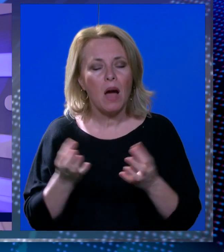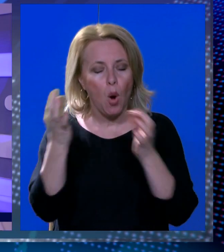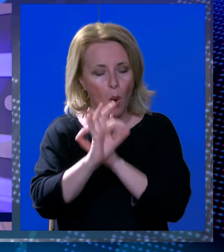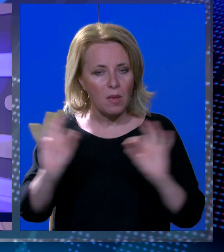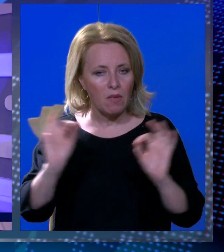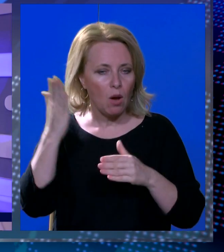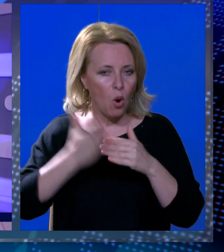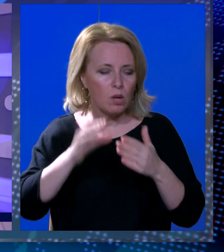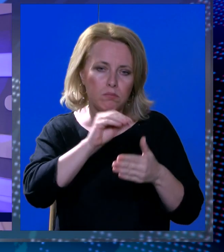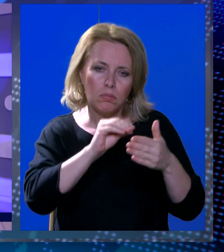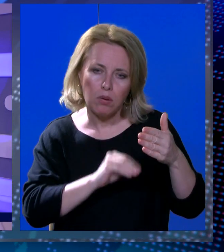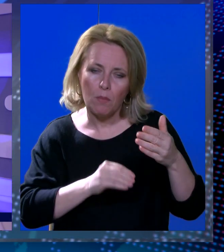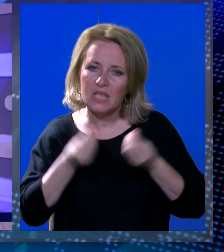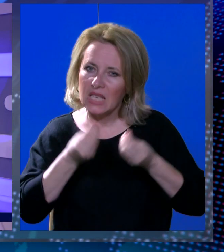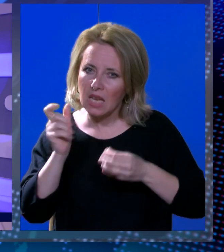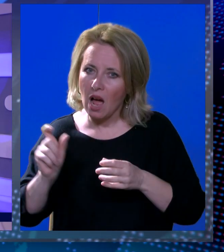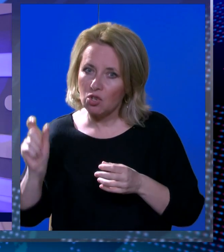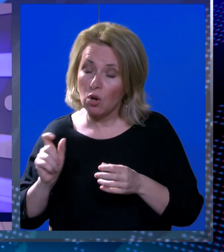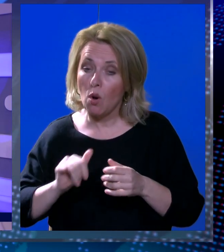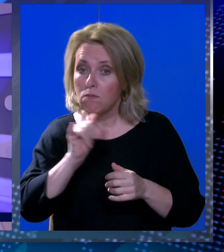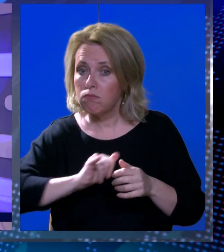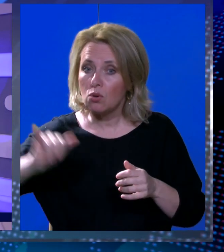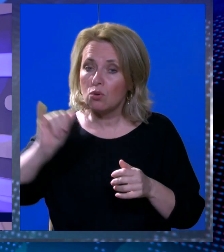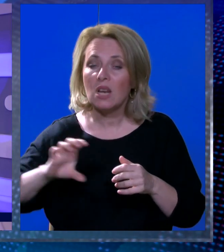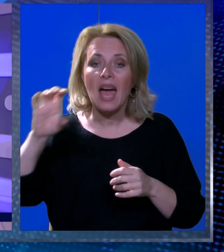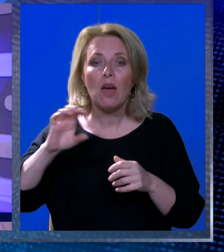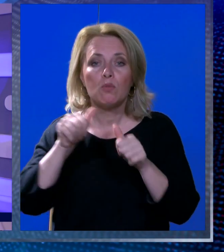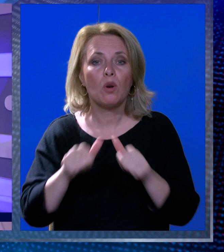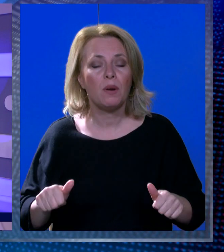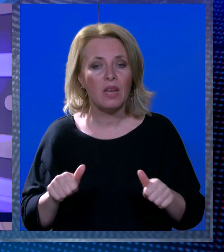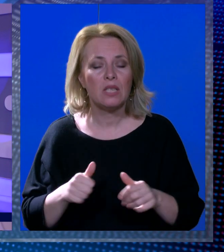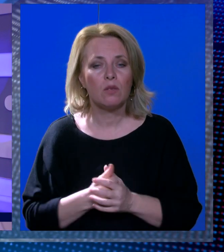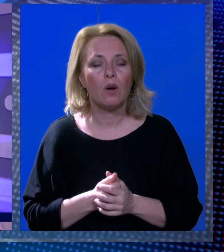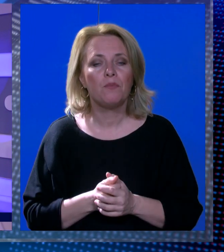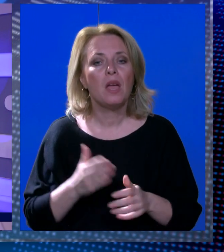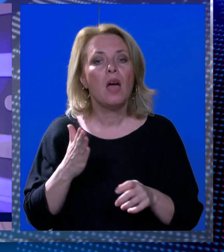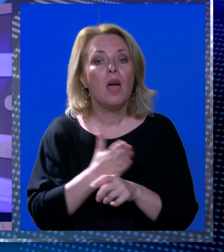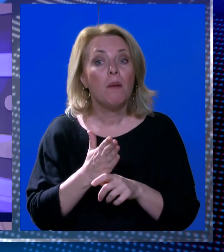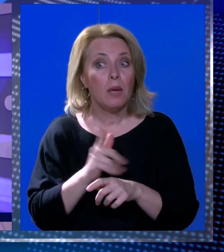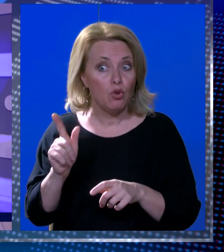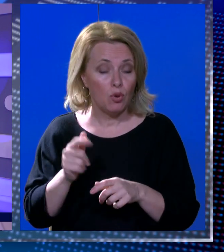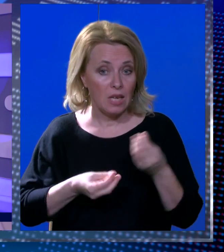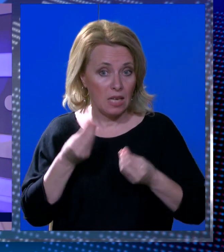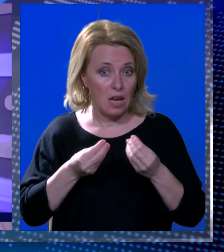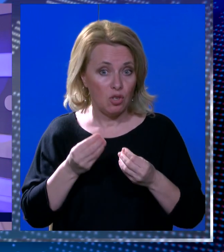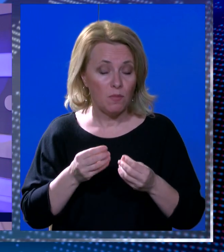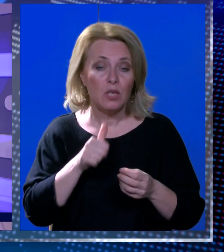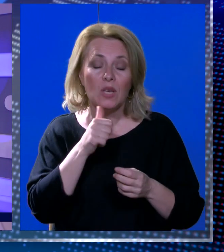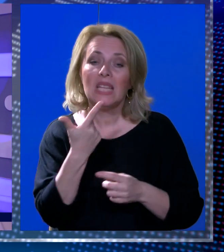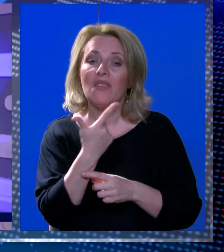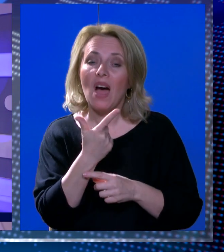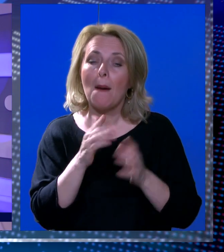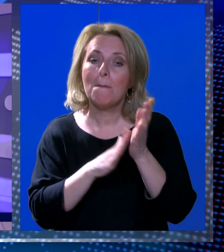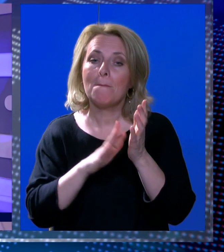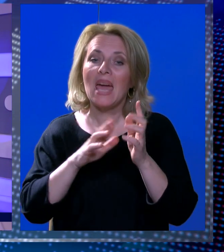popis igrača koji idu na evropsko prvenstvo. U Njemačku uče 19 igrača, među kojima su i dva metkovca, Zvonimir Srna